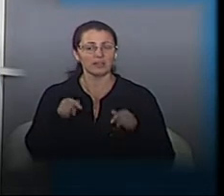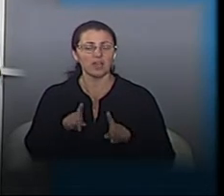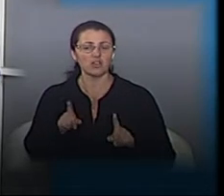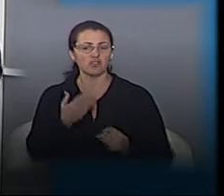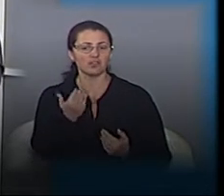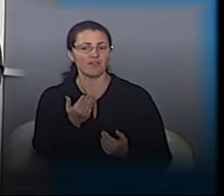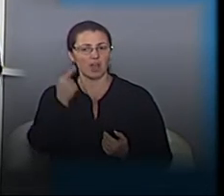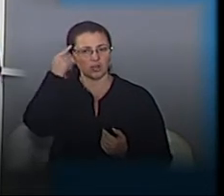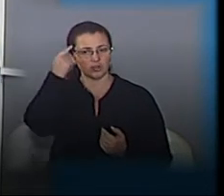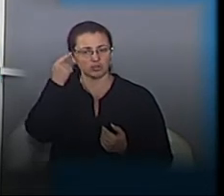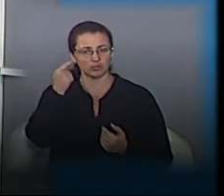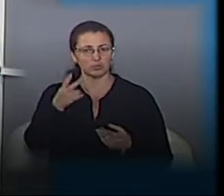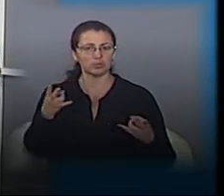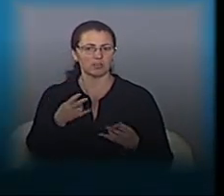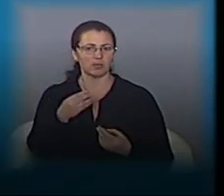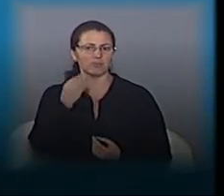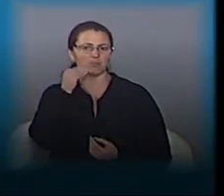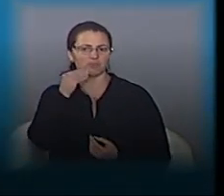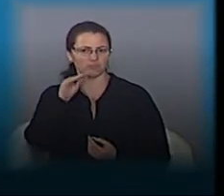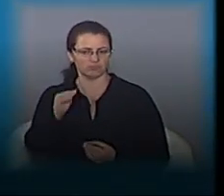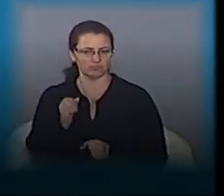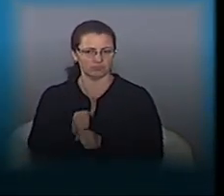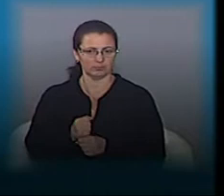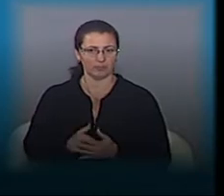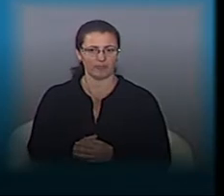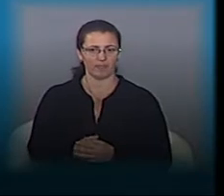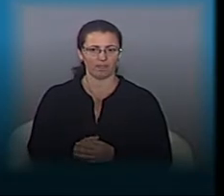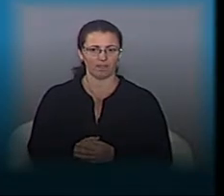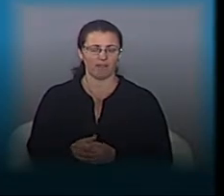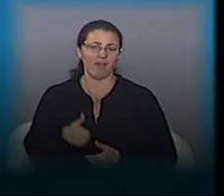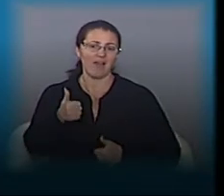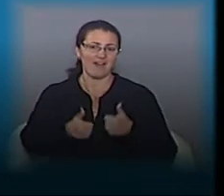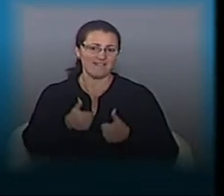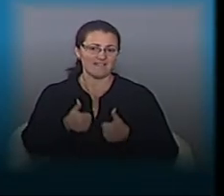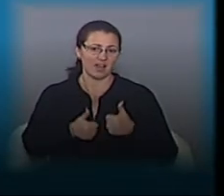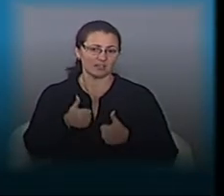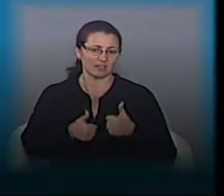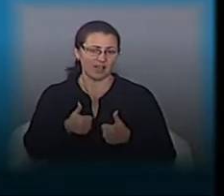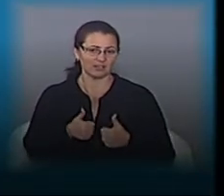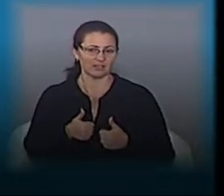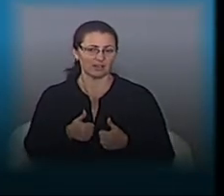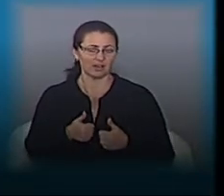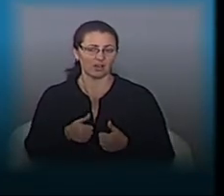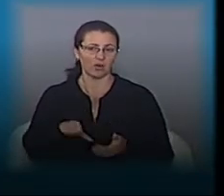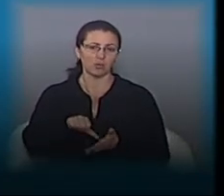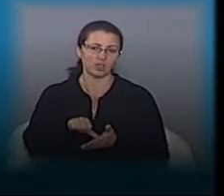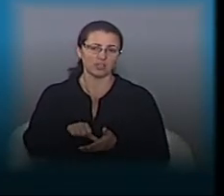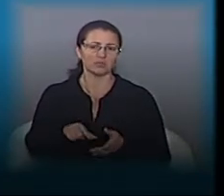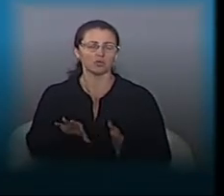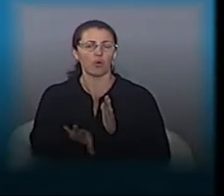що, на вашу думку, слід досконалити? Ну, наскільки я знаю, от тендери такого отроду, вони проходять і відбирається компанія, яка